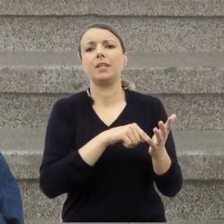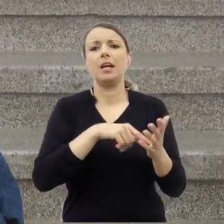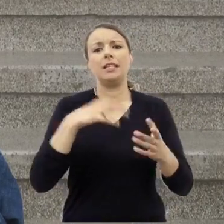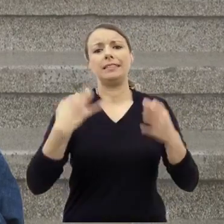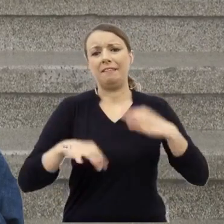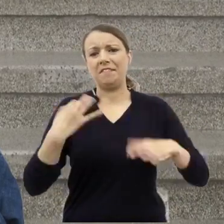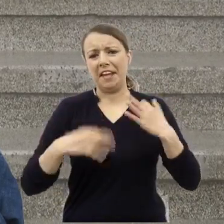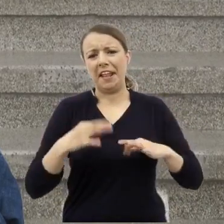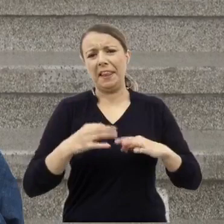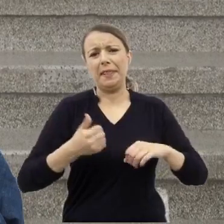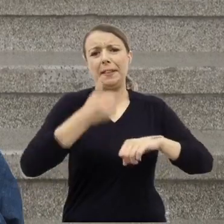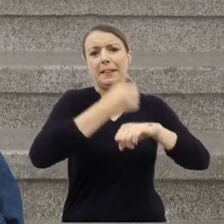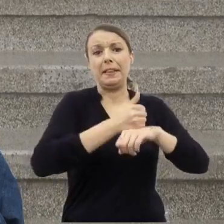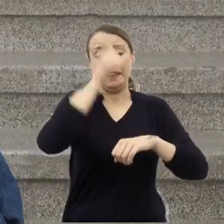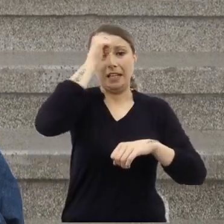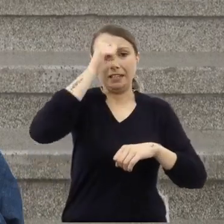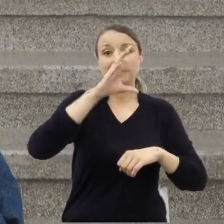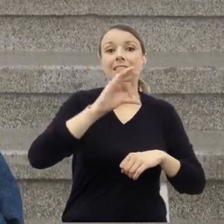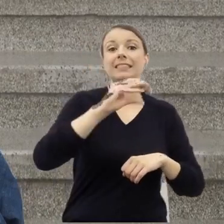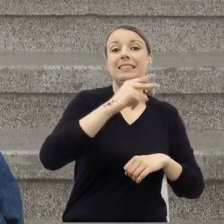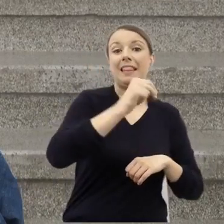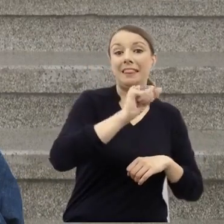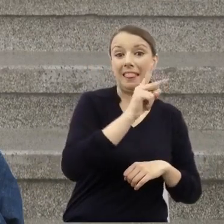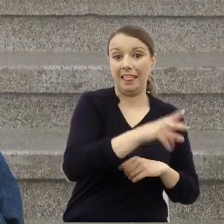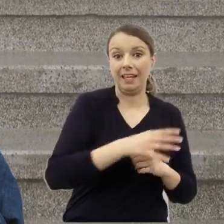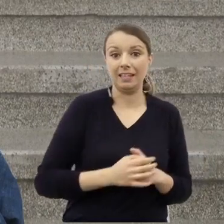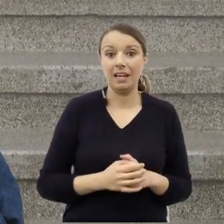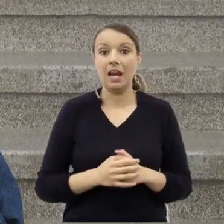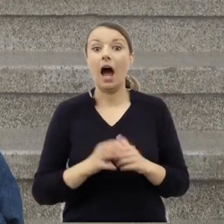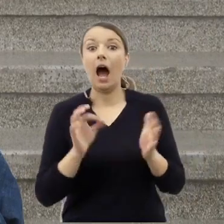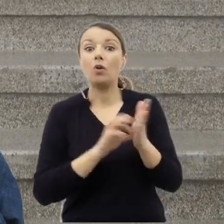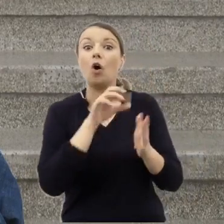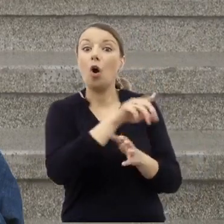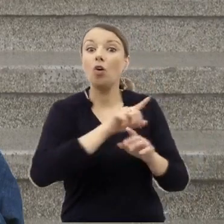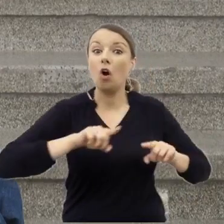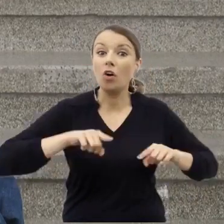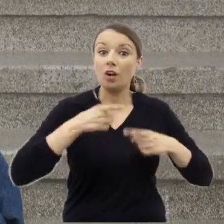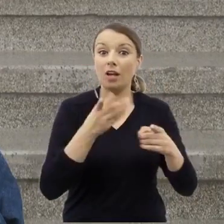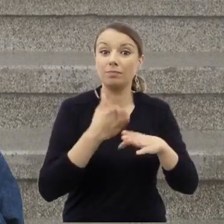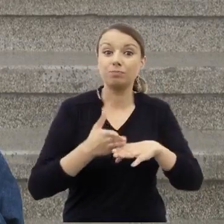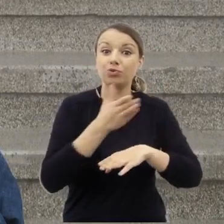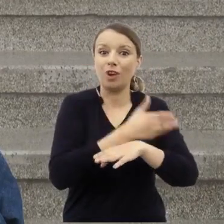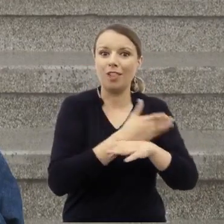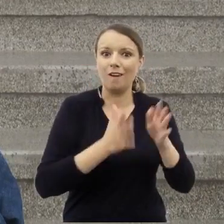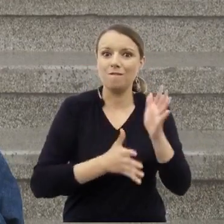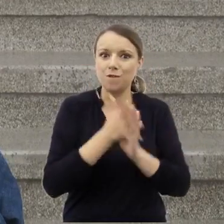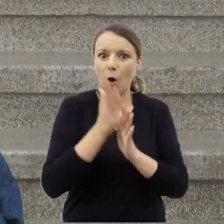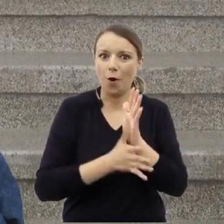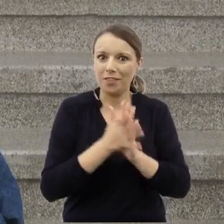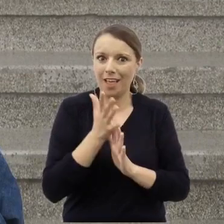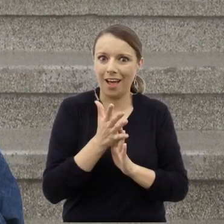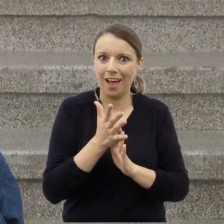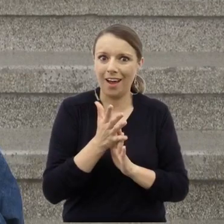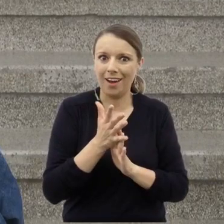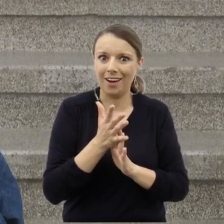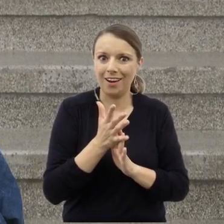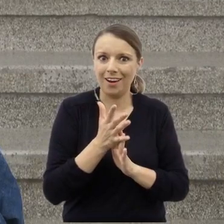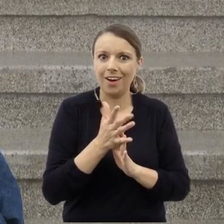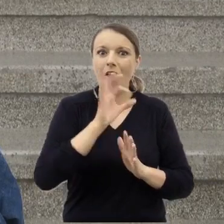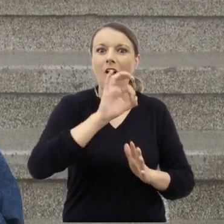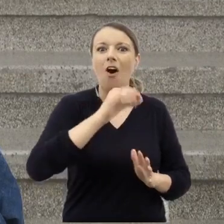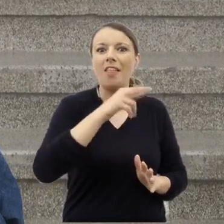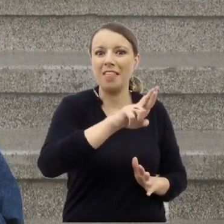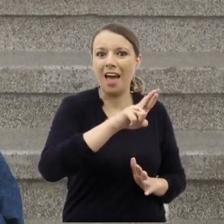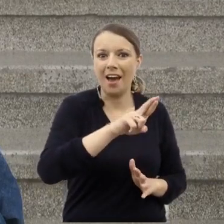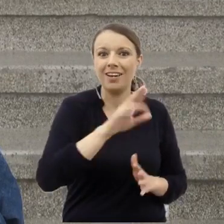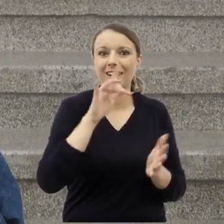Sendek. Tak się składa, że był to jeden z organizatorów przedwojennego ONR-u